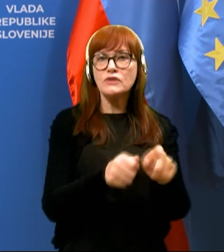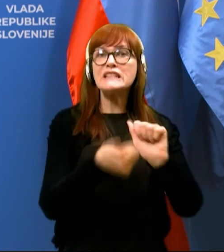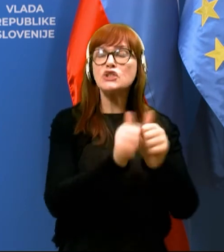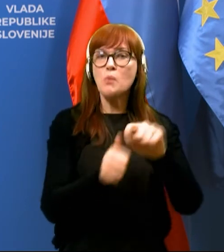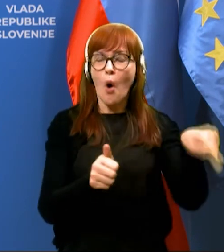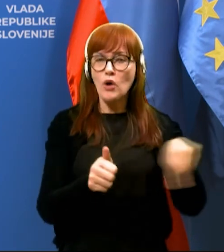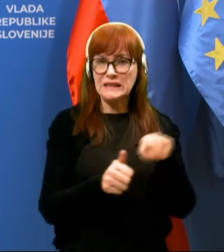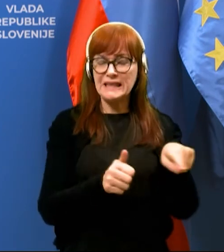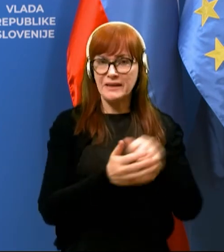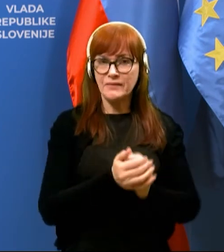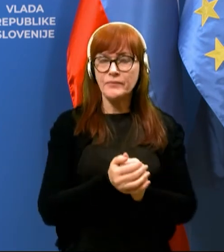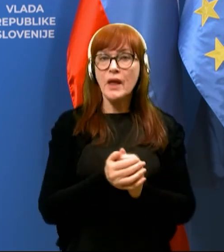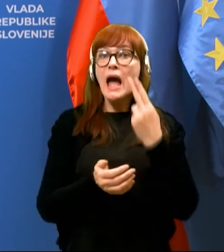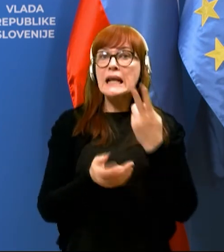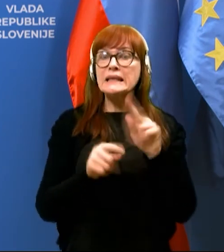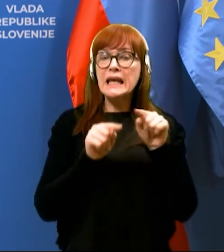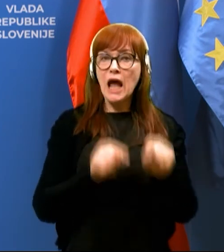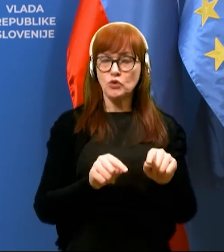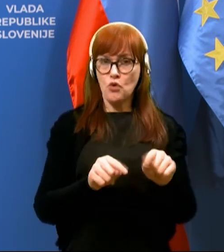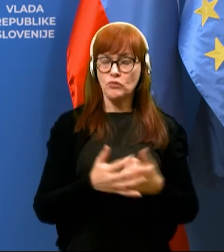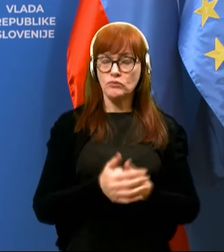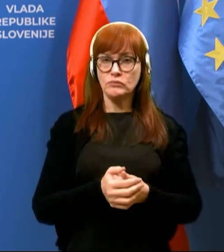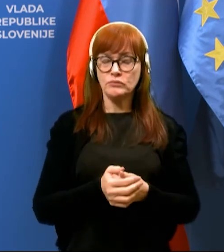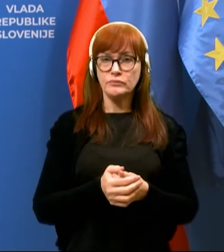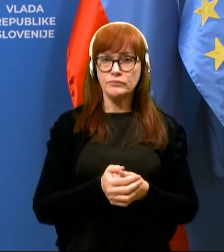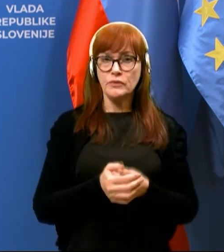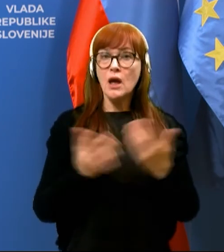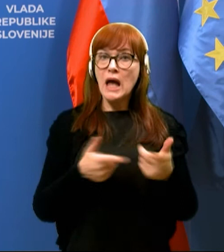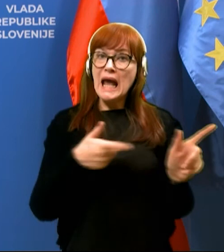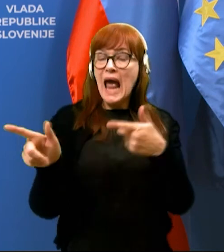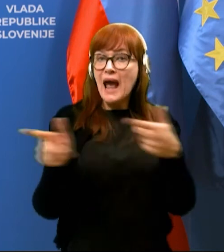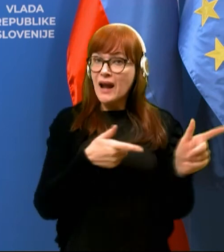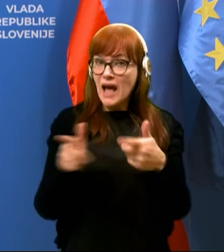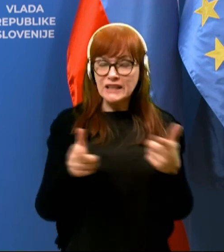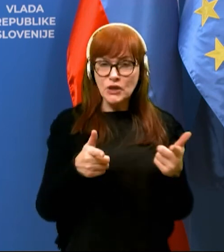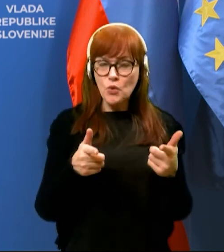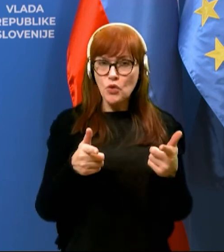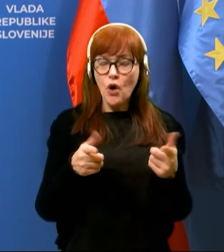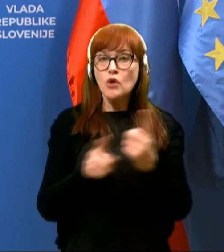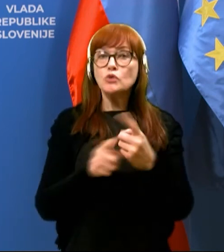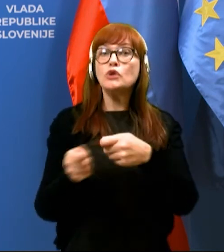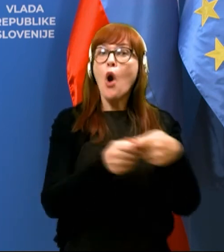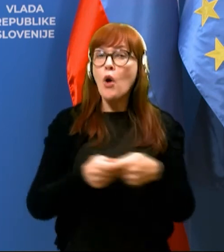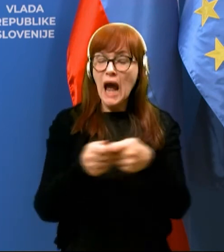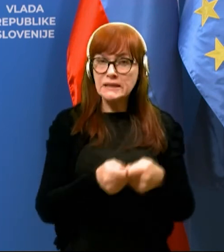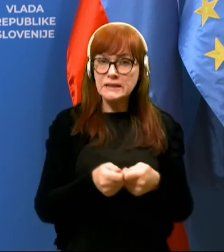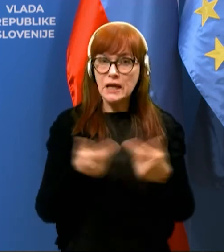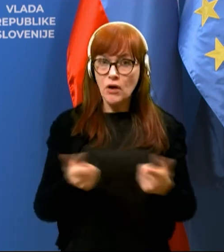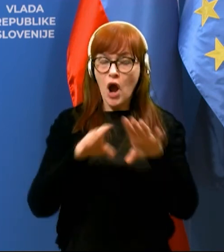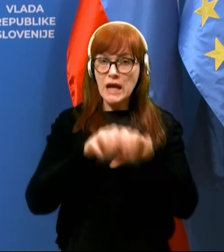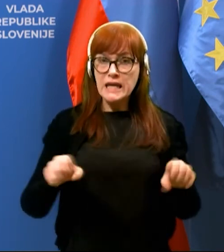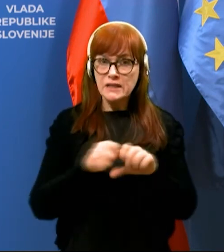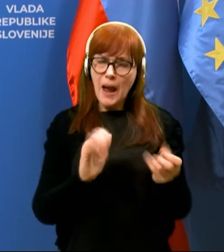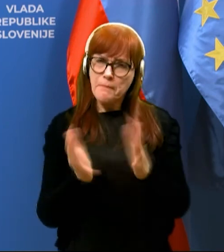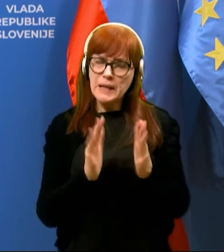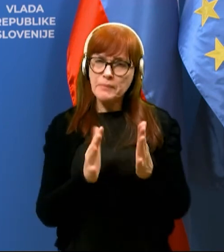da seveda glede na to, da se lahko rekreativno in pa tudi organizirano izvaja pod